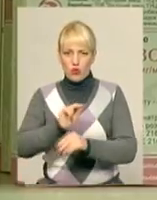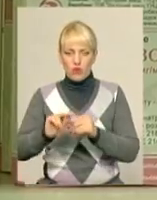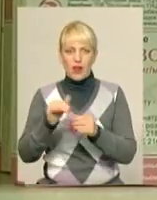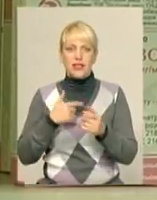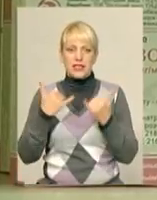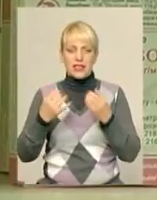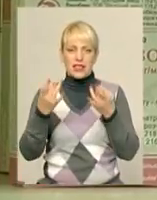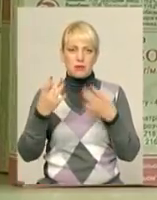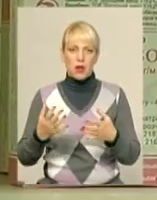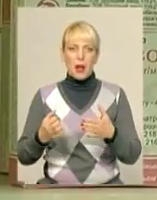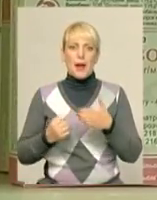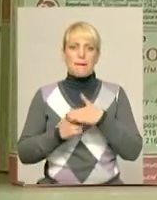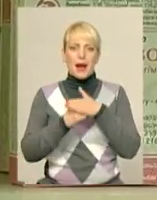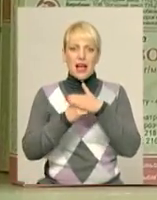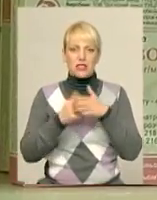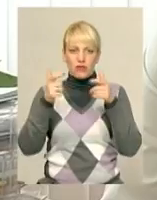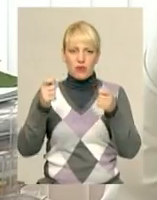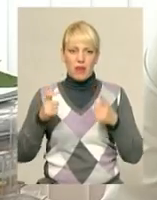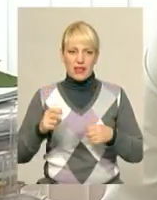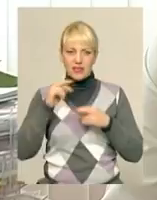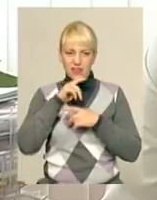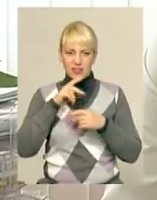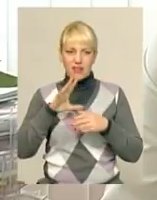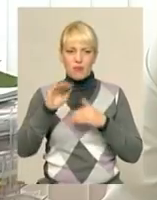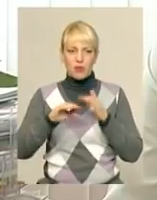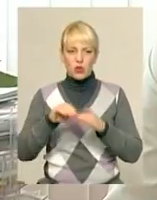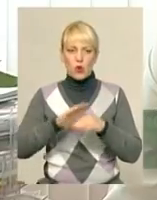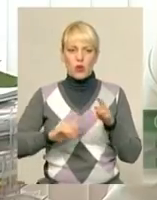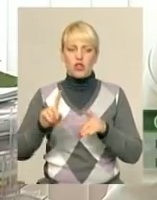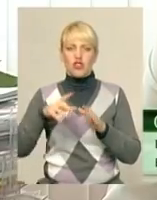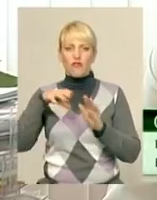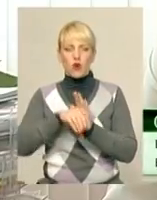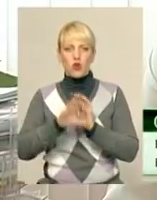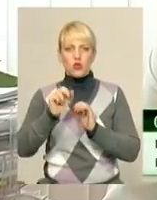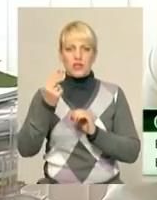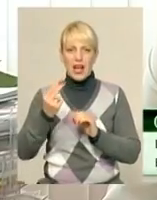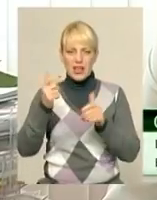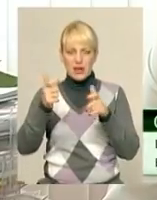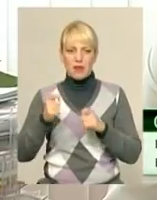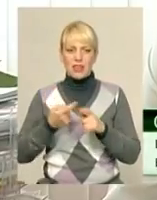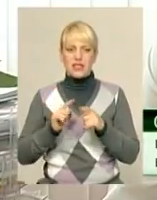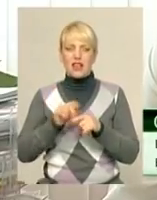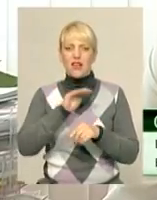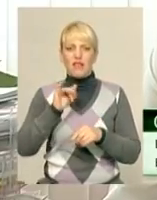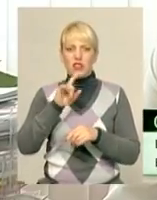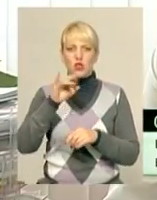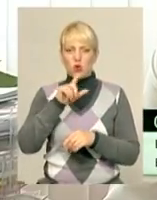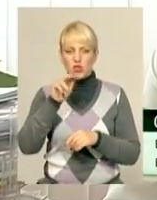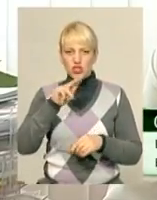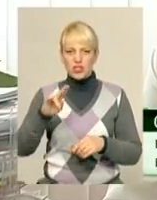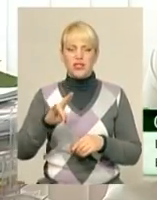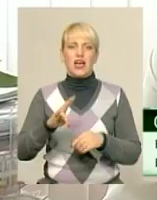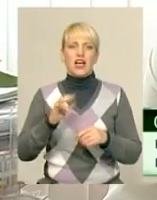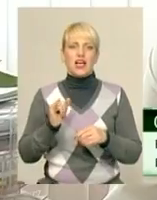спростилася. Базовий пакет ліків – під руками. Що входить саме соціальний пакет, це входить і фізрощини, і глюкоза,